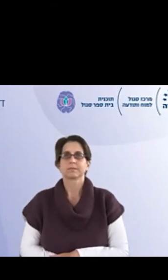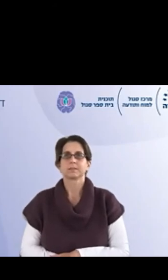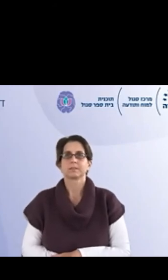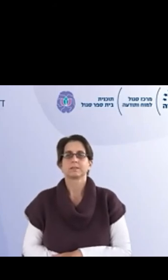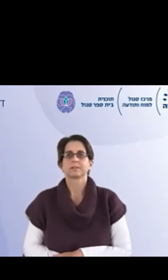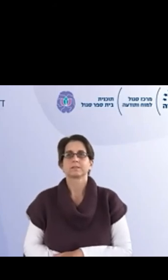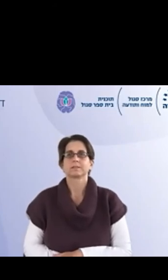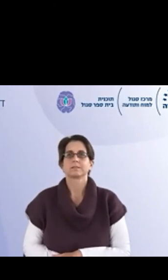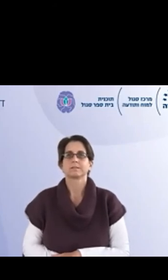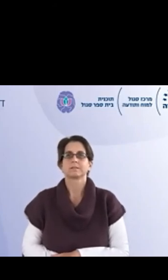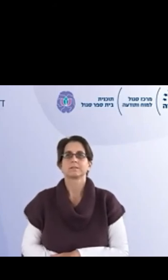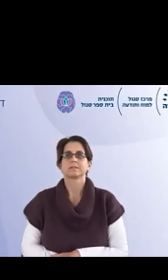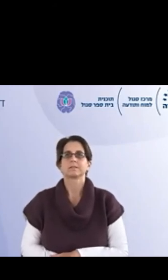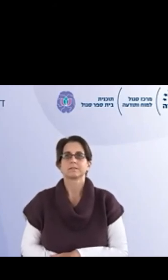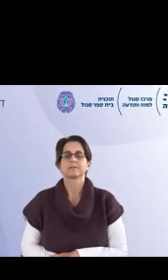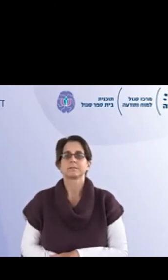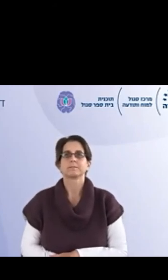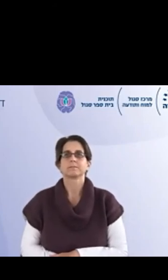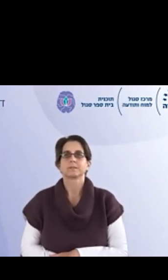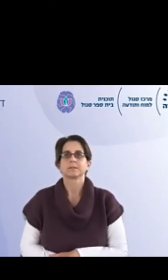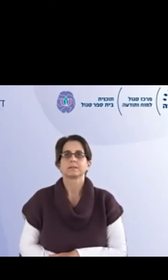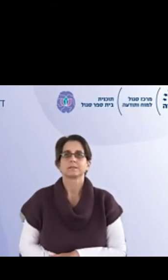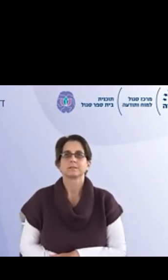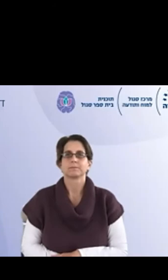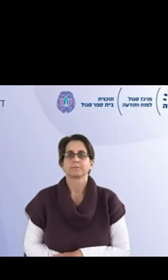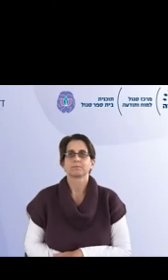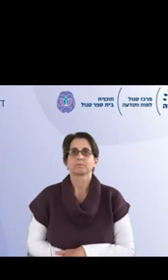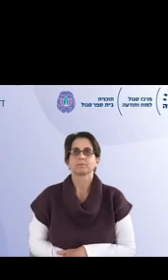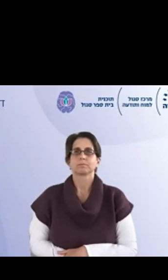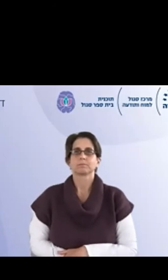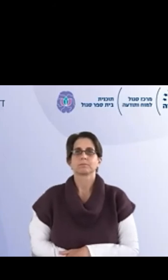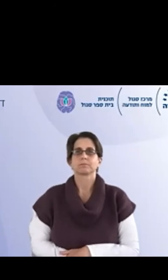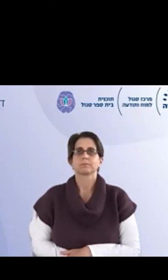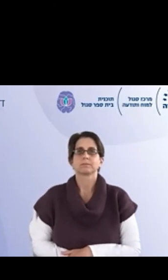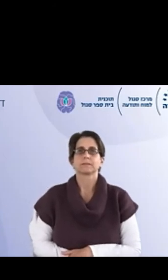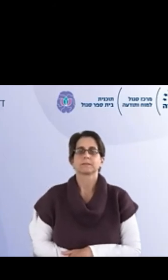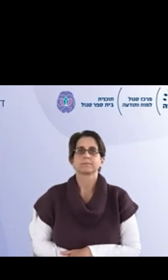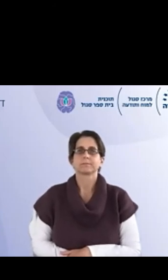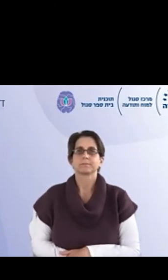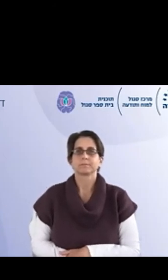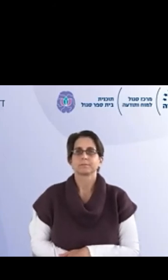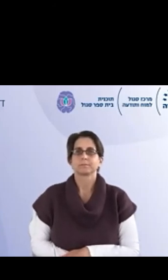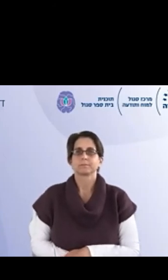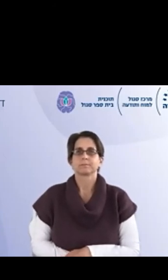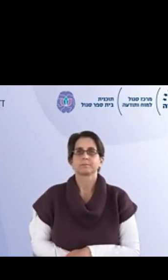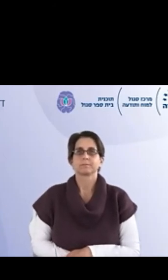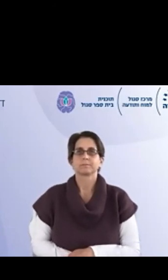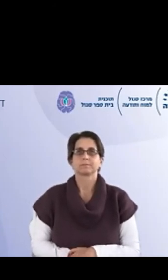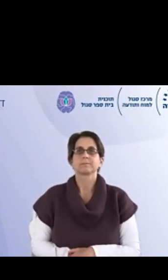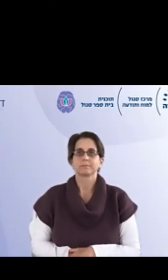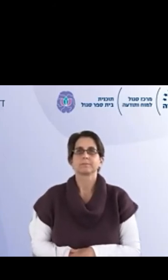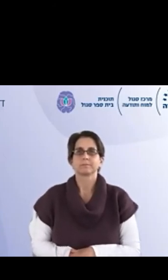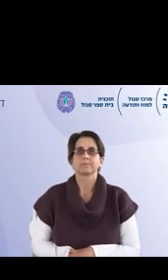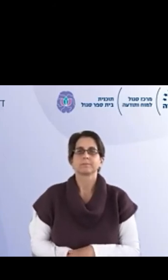דוקפים את כל המערכת למקום הזה. בית הספר יש לו ייחדיות גם בתחום ההומניסטי,